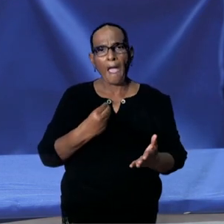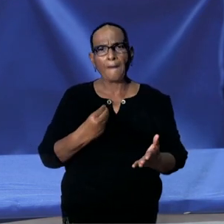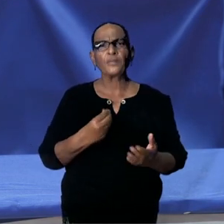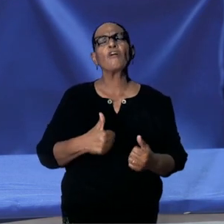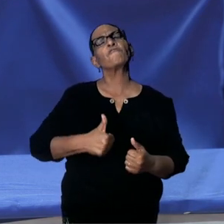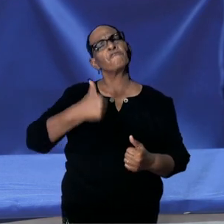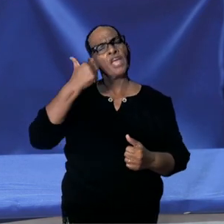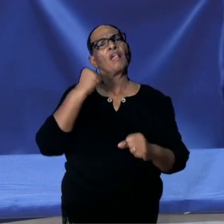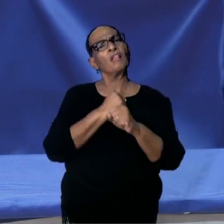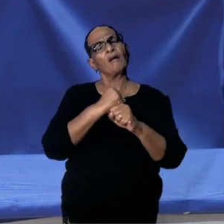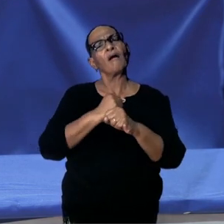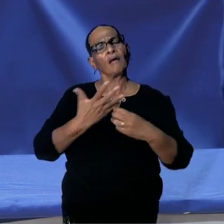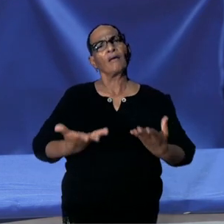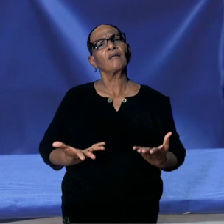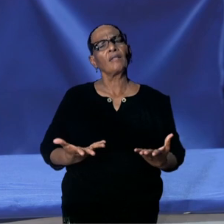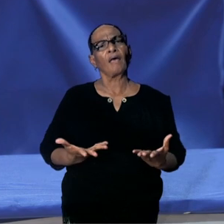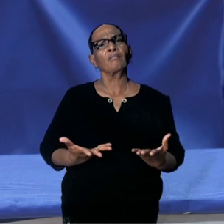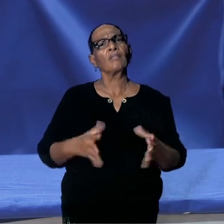veel bereid.